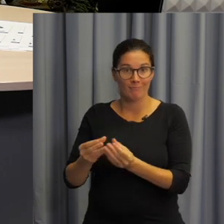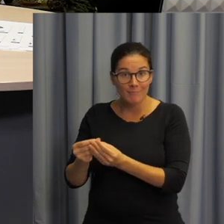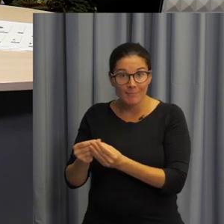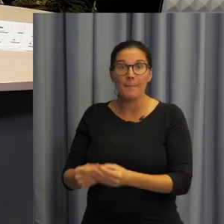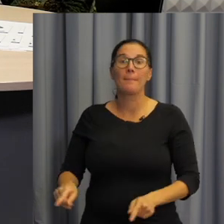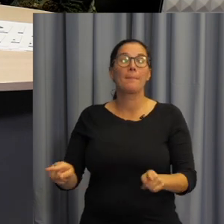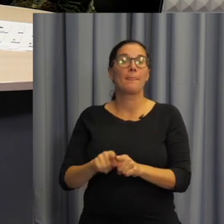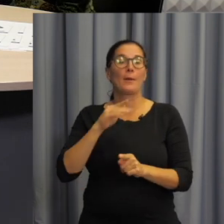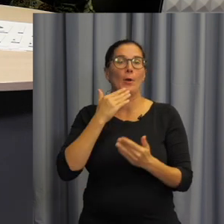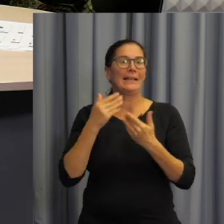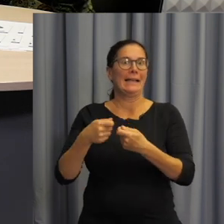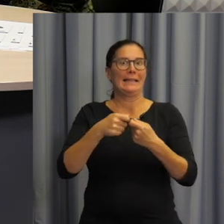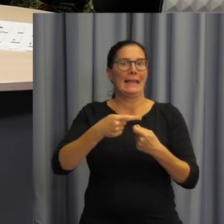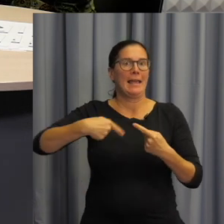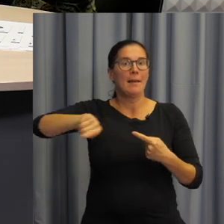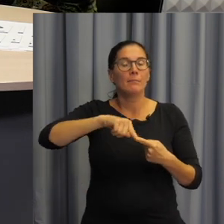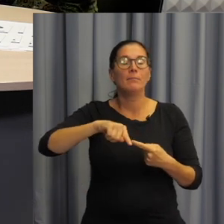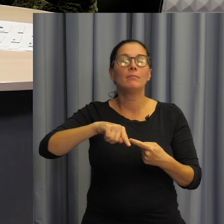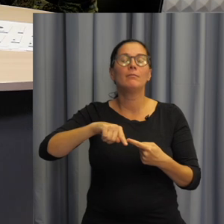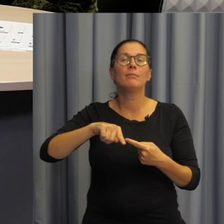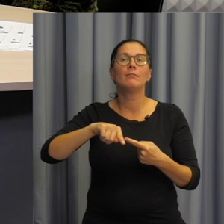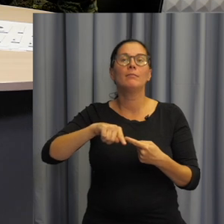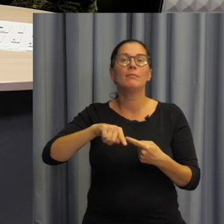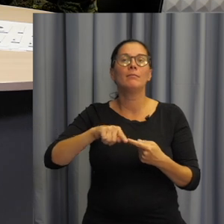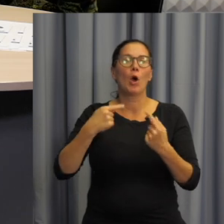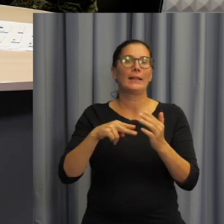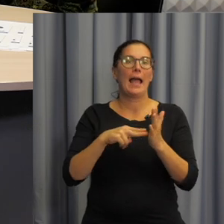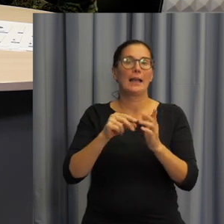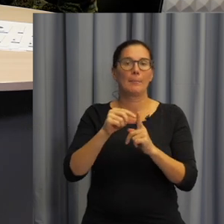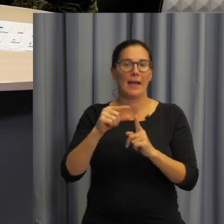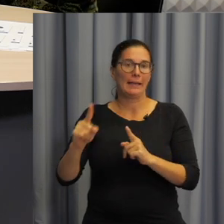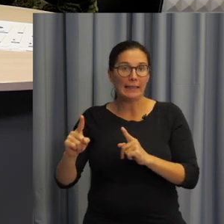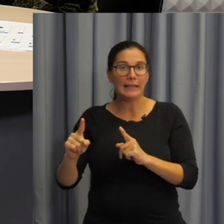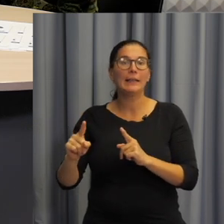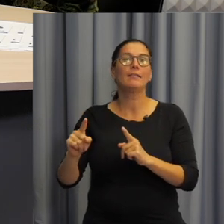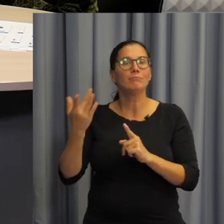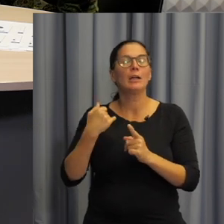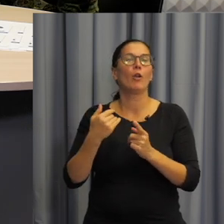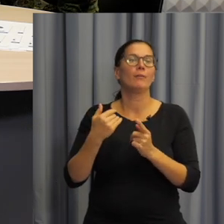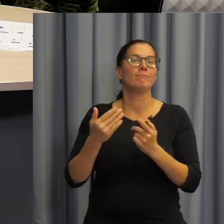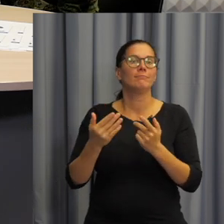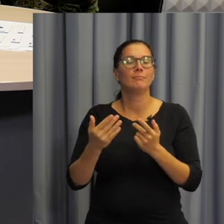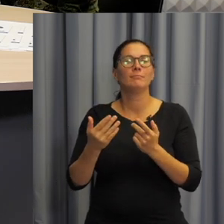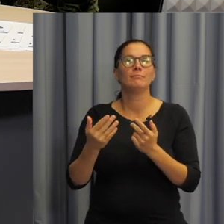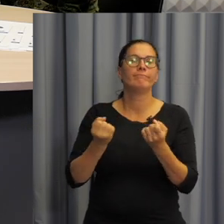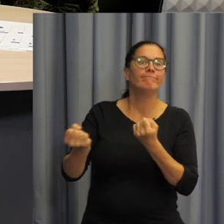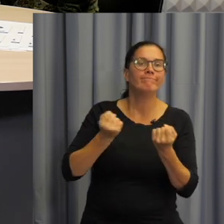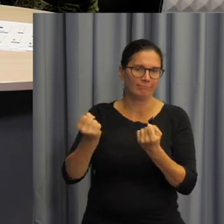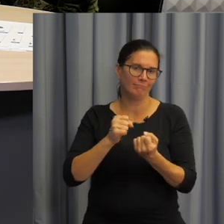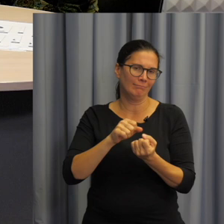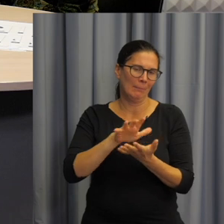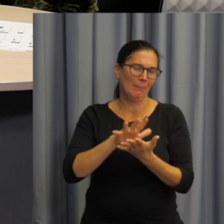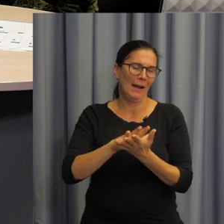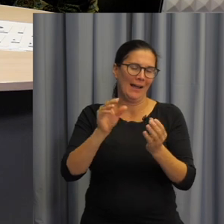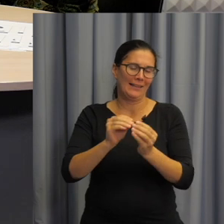prezentujícím a samozřejmě, že děkuji i týmu, který z NPI ČR umožnil